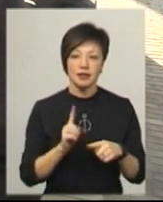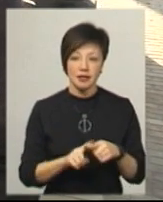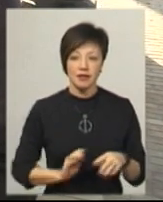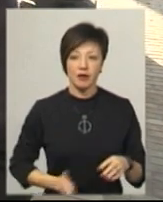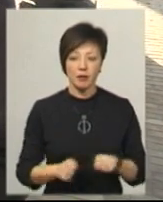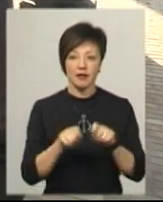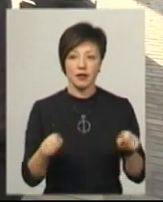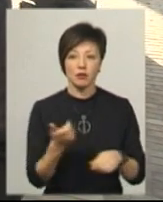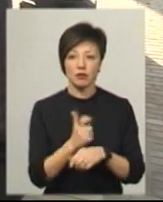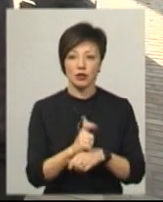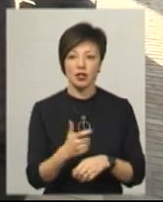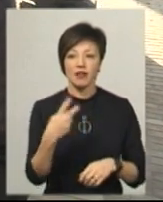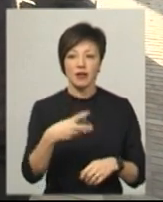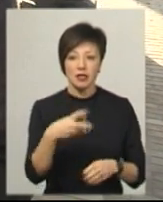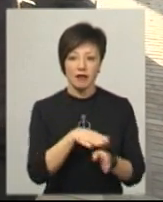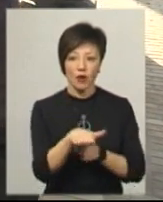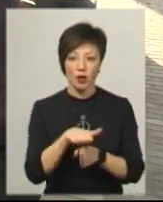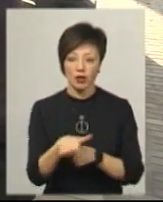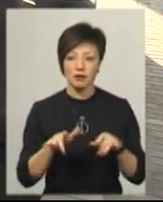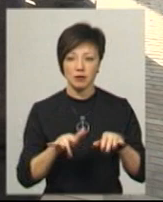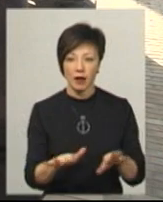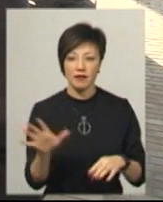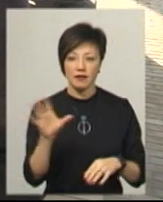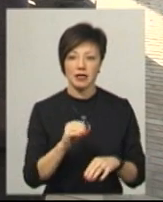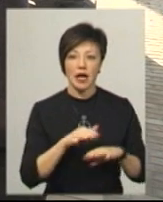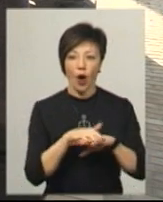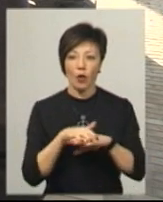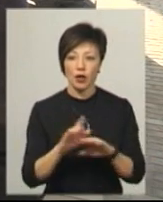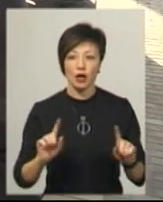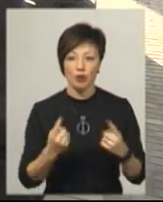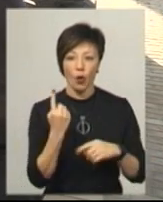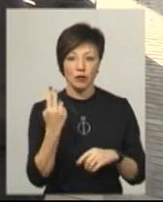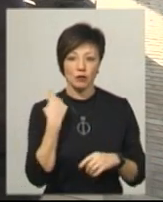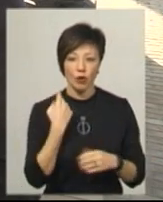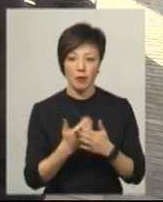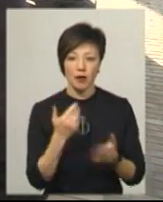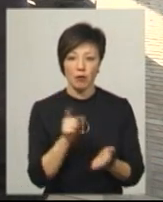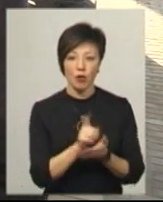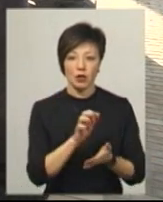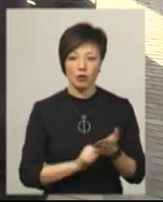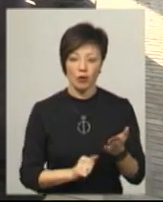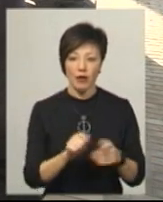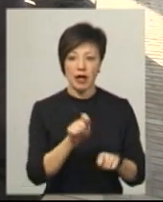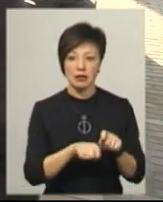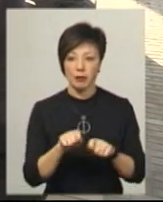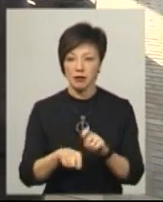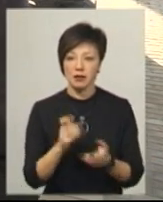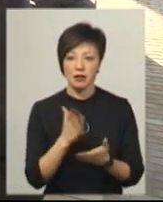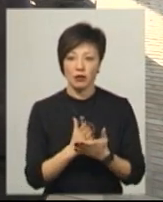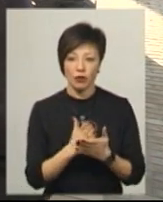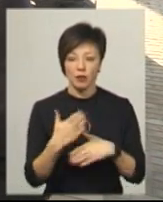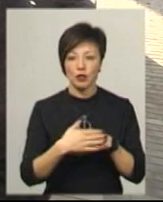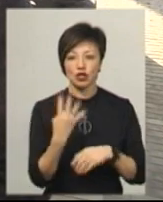більше 20 виконавчих проваджень, всі рахунки арештовані, один тільки борг перед податковою інспекцією становить